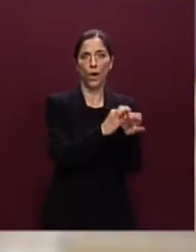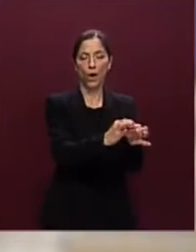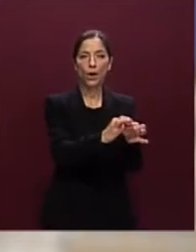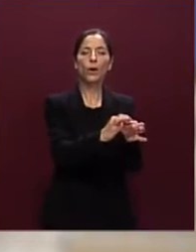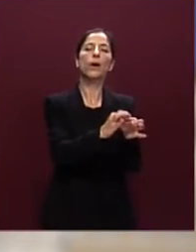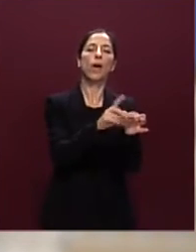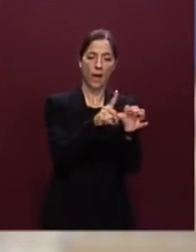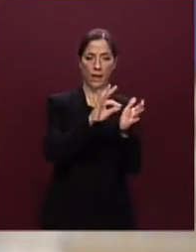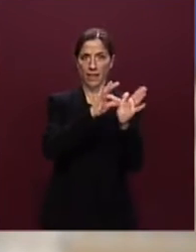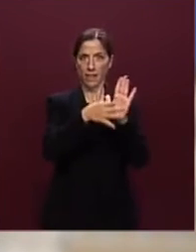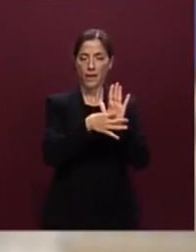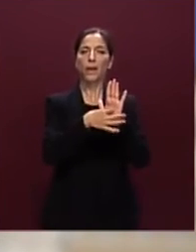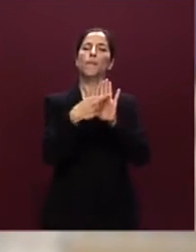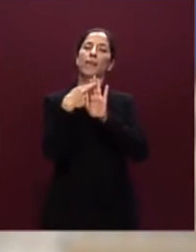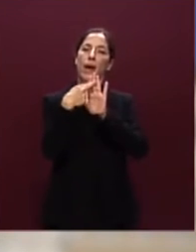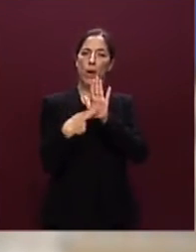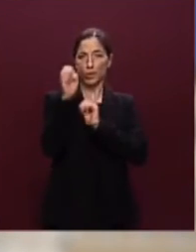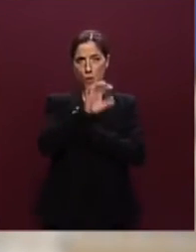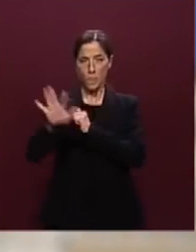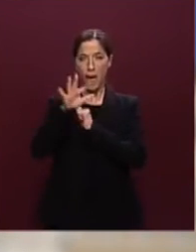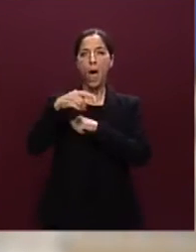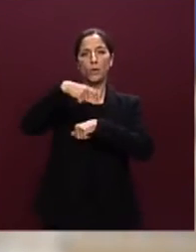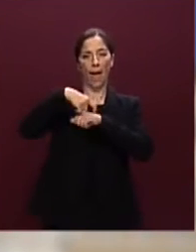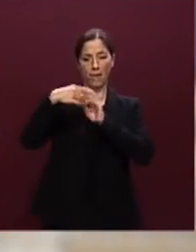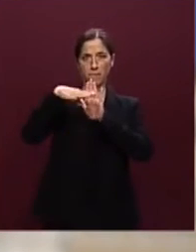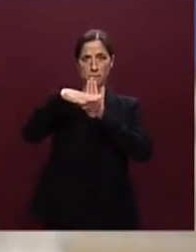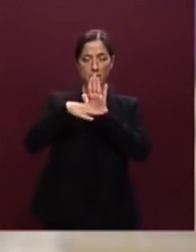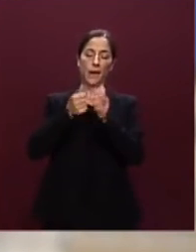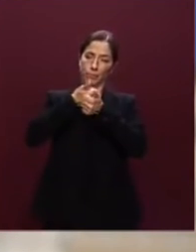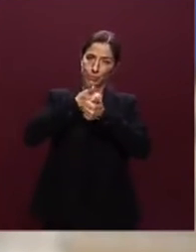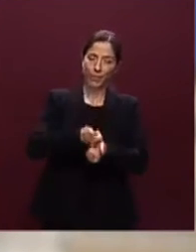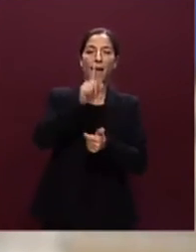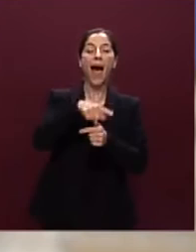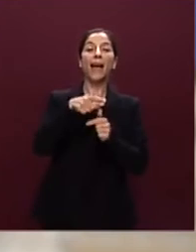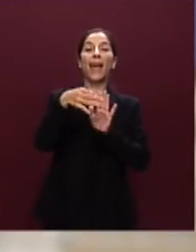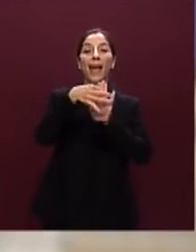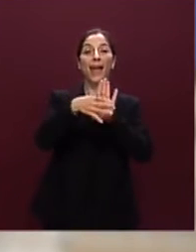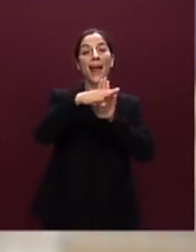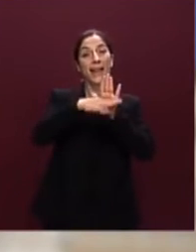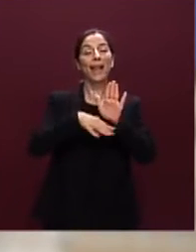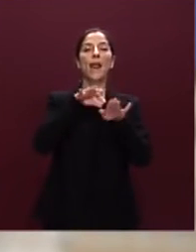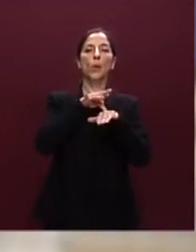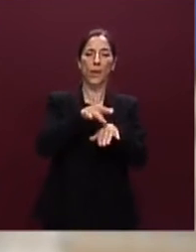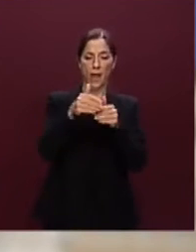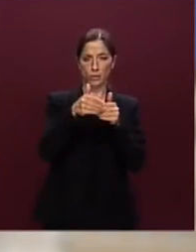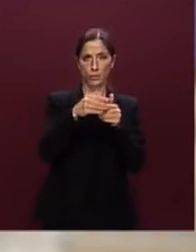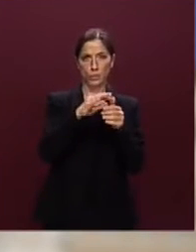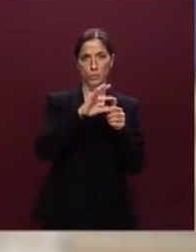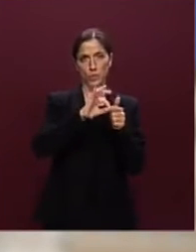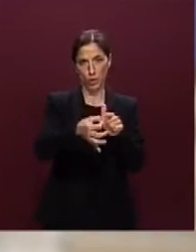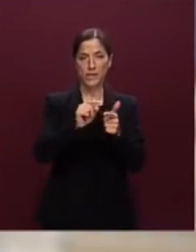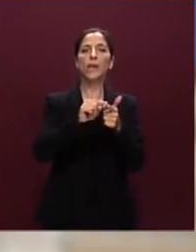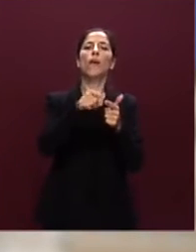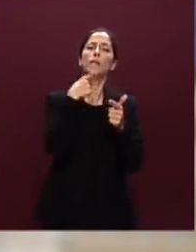termini del regolamento europeo e soprattutto delle linee guida successive che dicono con chiarezza le modalità e i